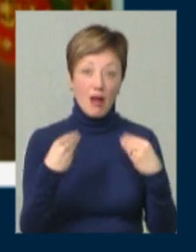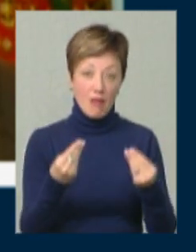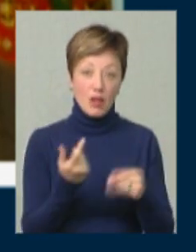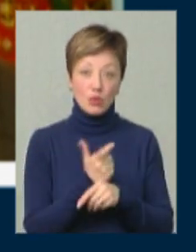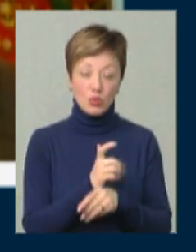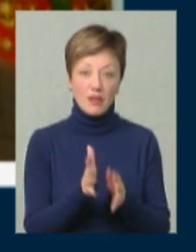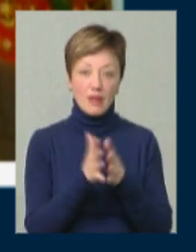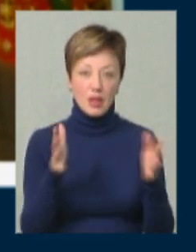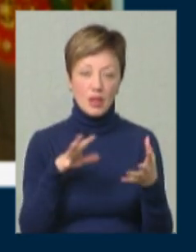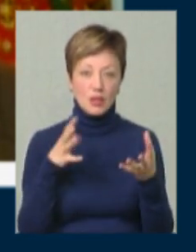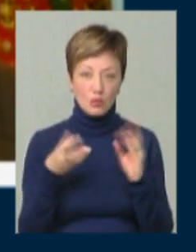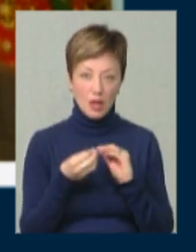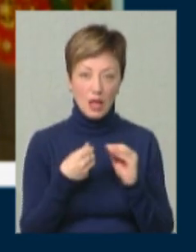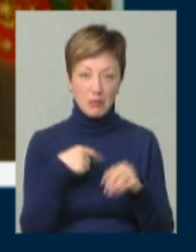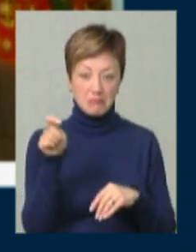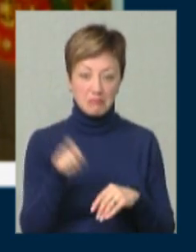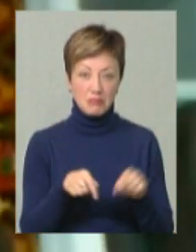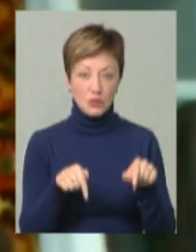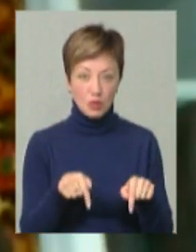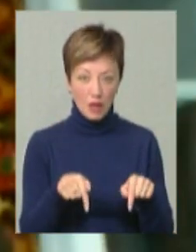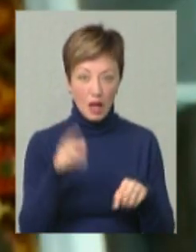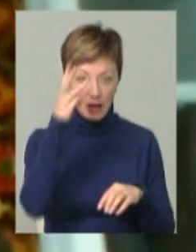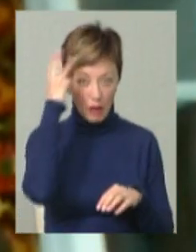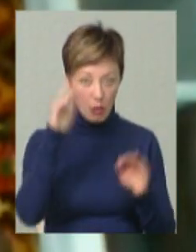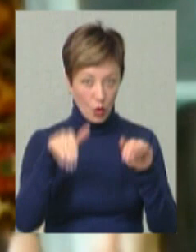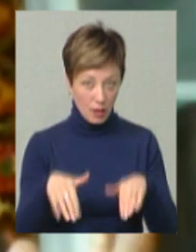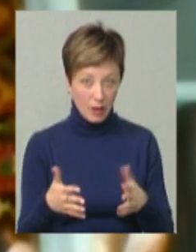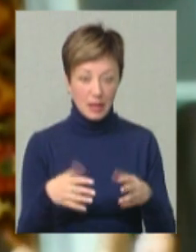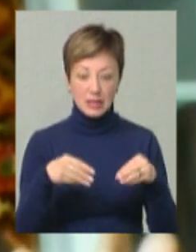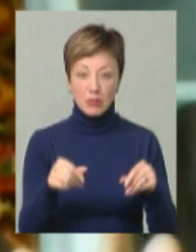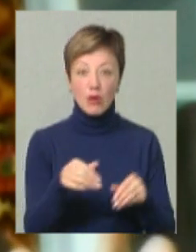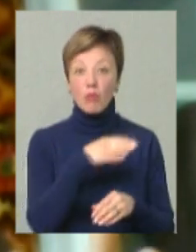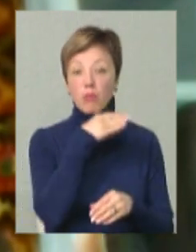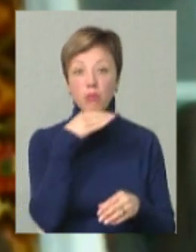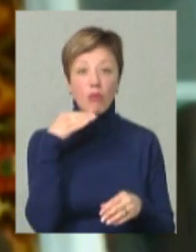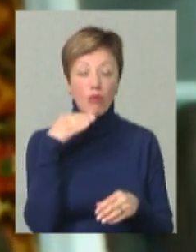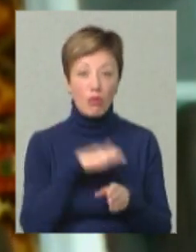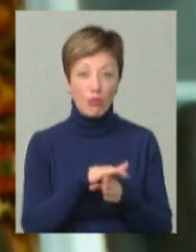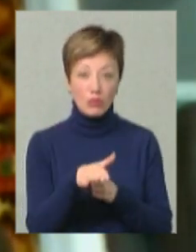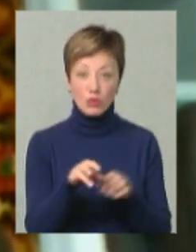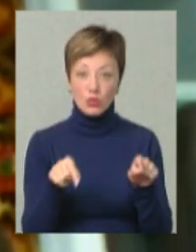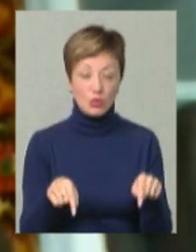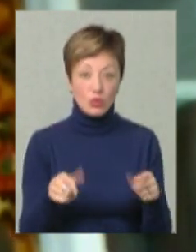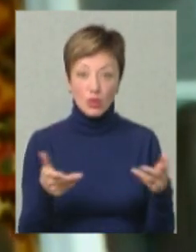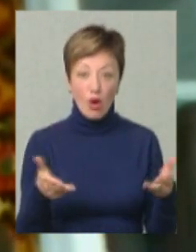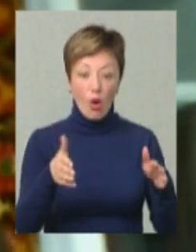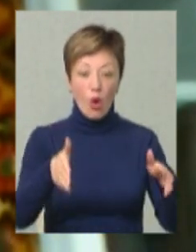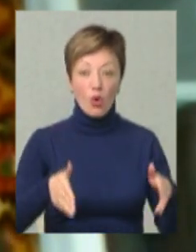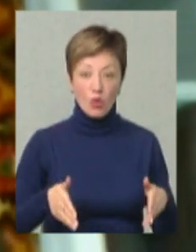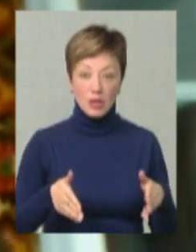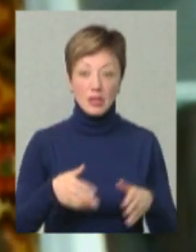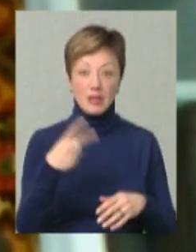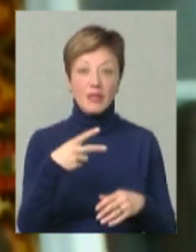дуже великий результат. Я приїхав сюди на Поділля, землівалом, але тут город